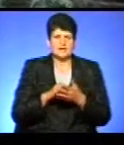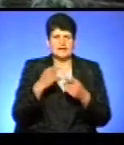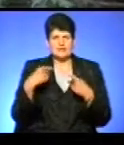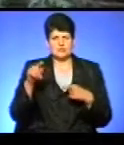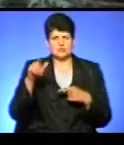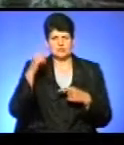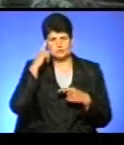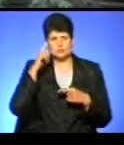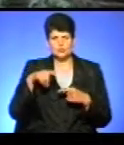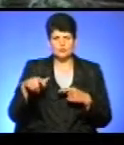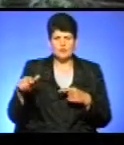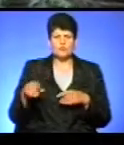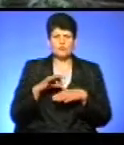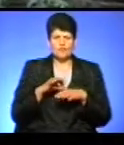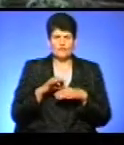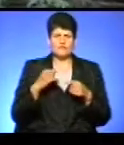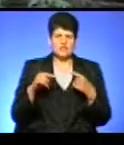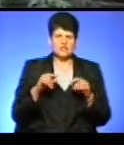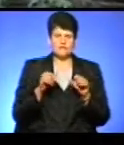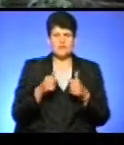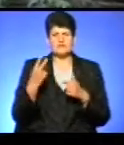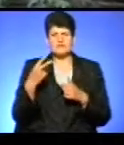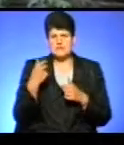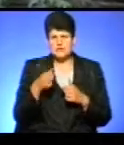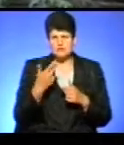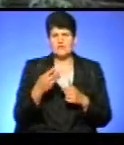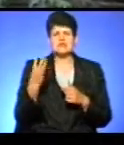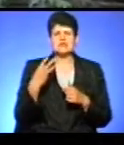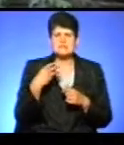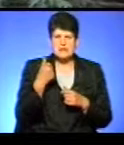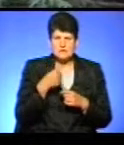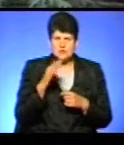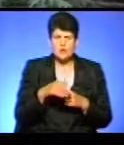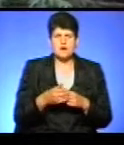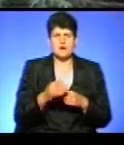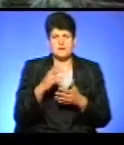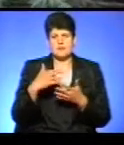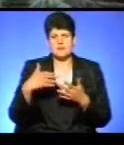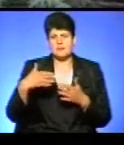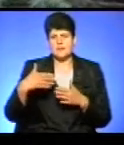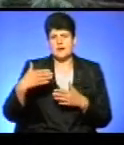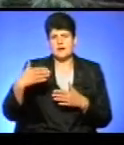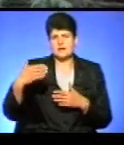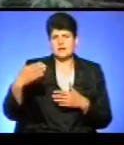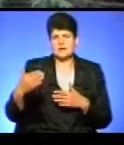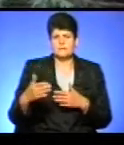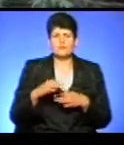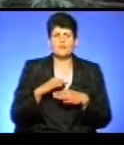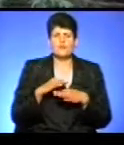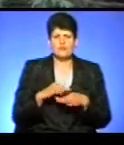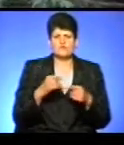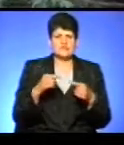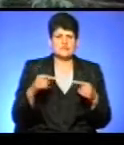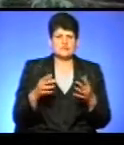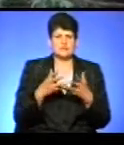проводився. Він проводився в іншій формі в 20-х роках, в 30-х роках. Ну і далі він проводився з